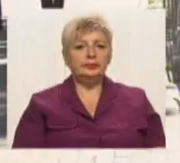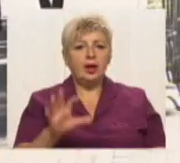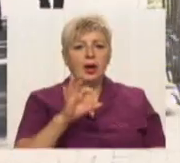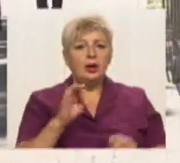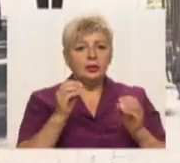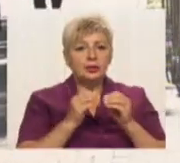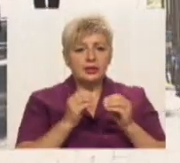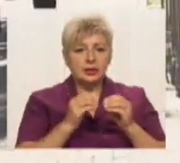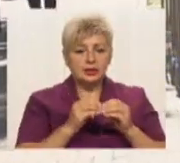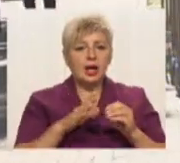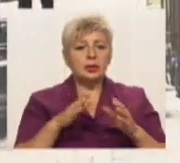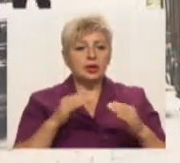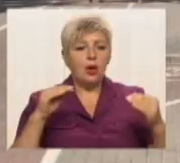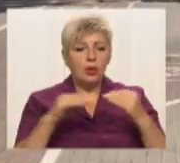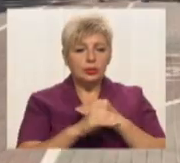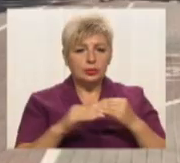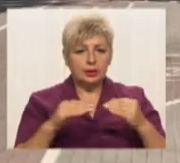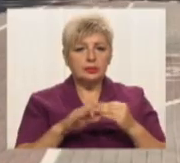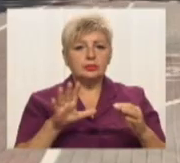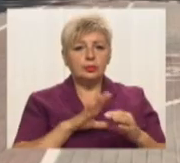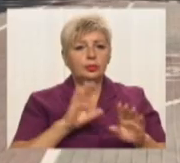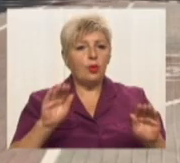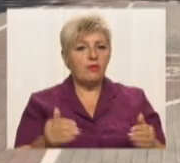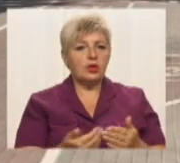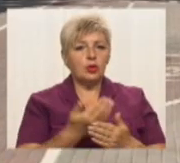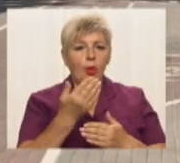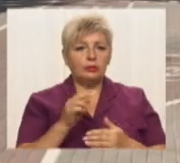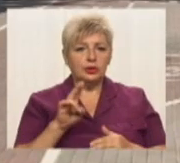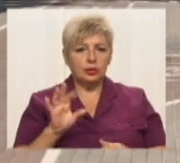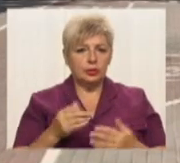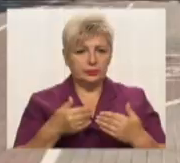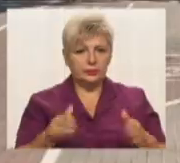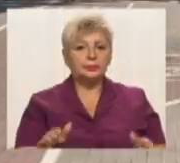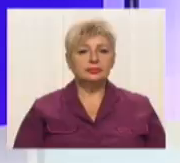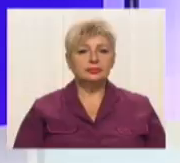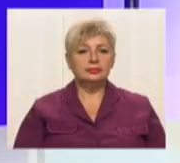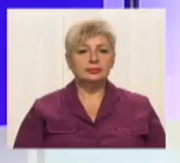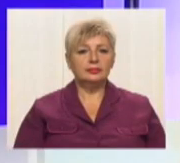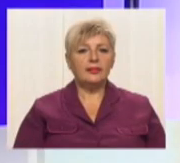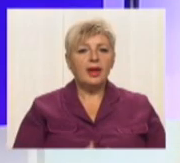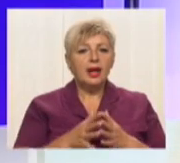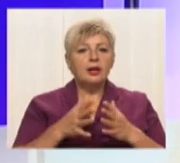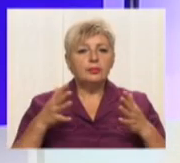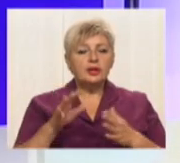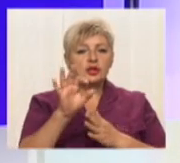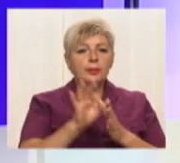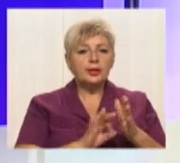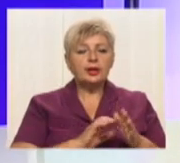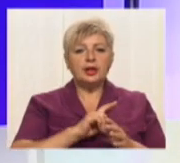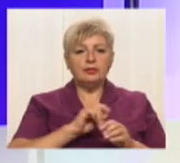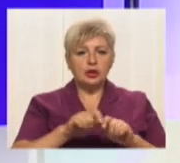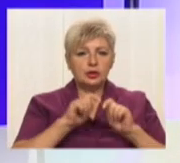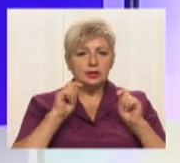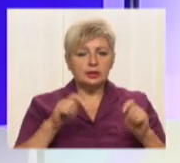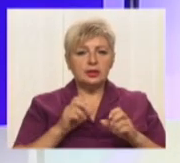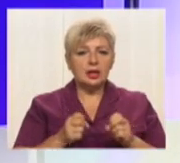10-й рух транспорту було відновлено. Тетяна Загора, Олександр Шалдибін. Новини 51-го. Більш оперативне розкриття злочинів.